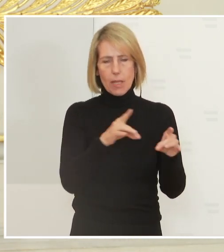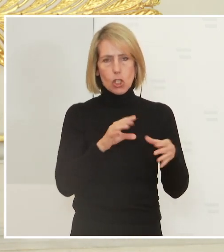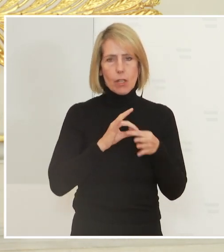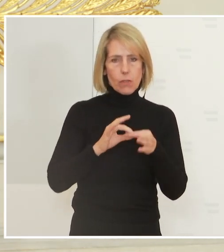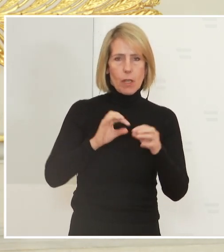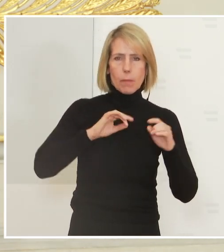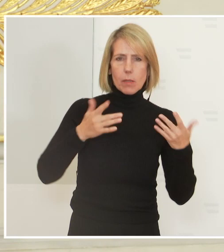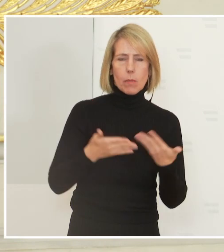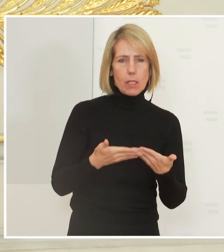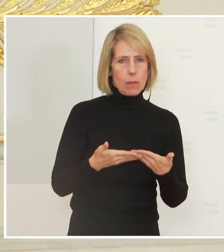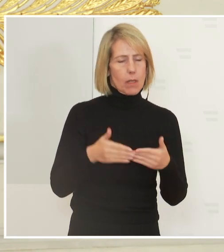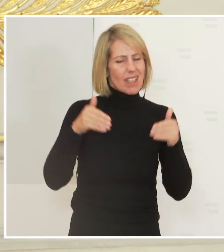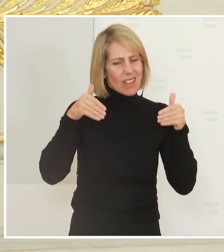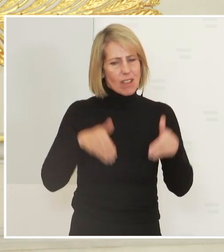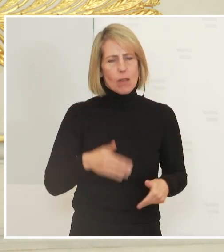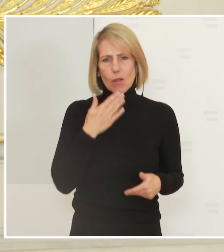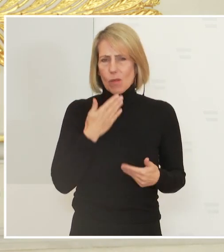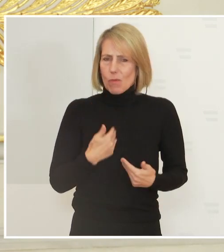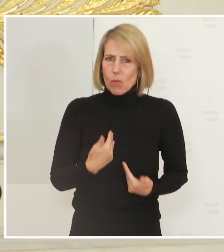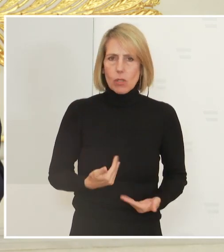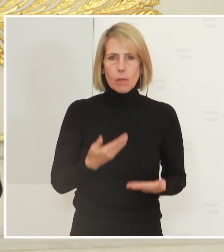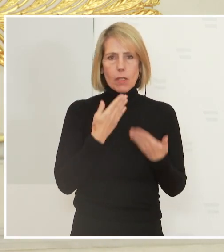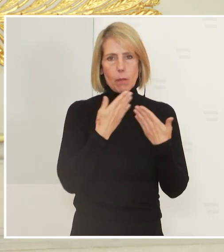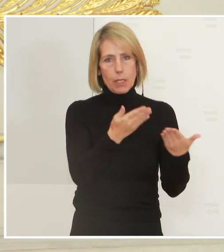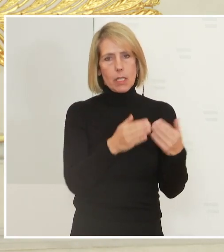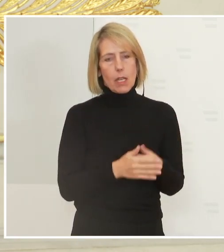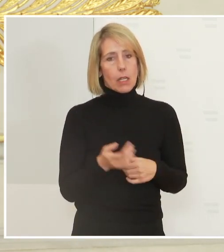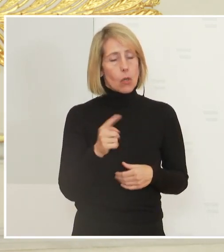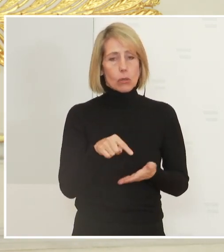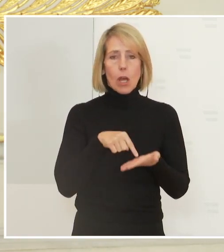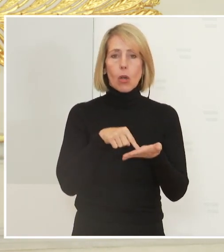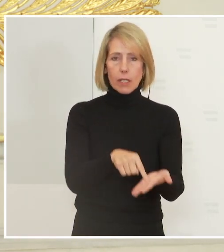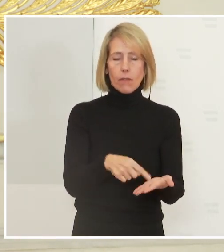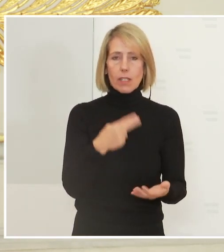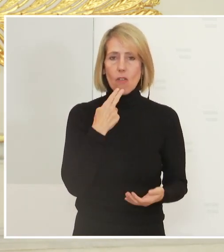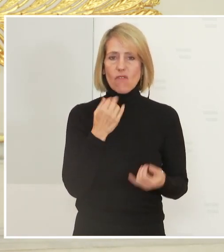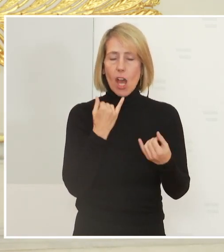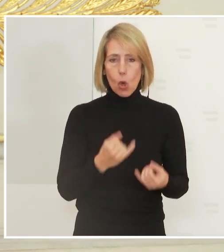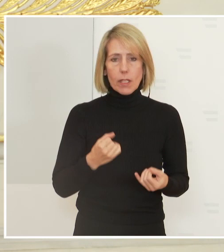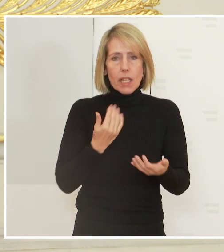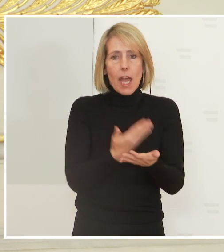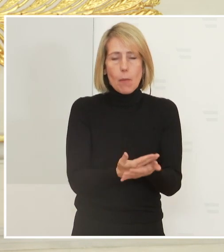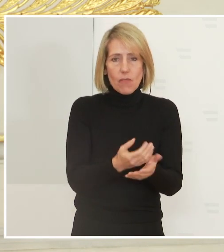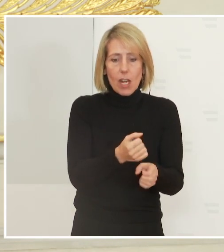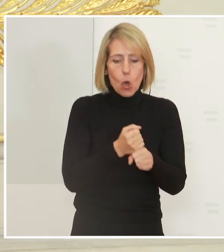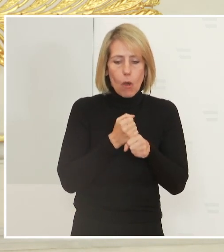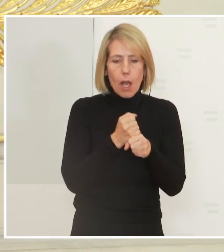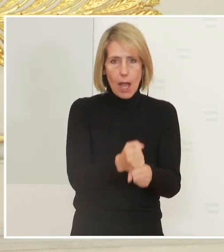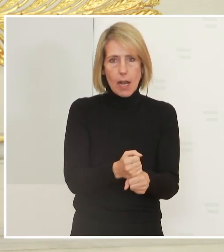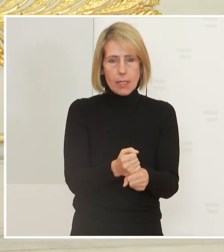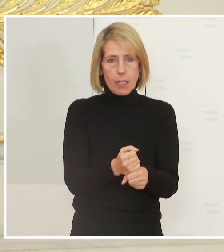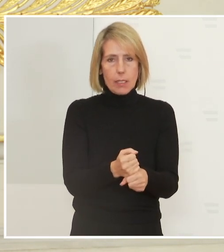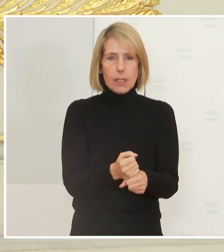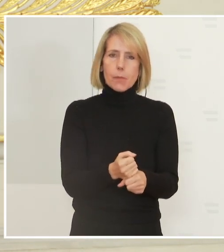einerseits bedanken und auch auf das hinweisen, dass jede und jeder, der sich an die heutigen Empfehlungen hält, dem auch nachkommt und sich